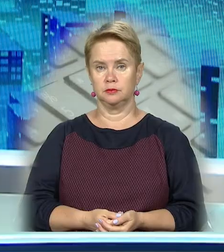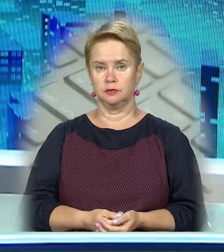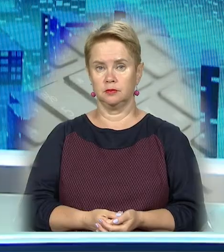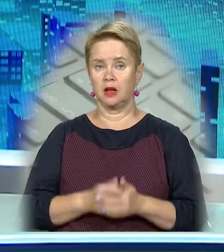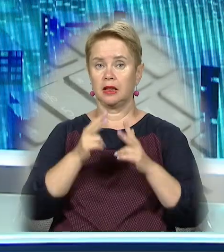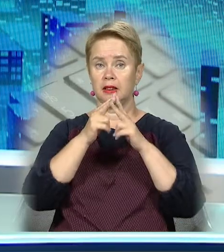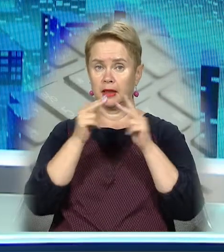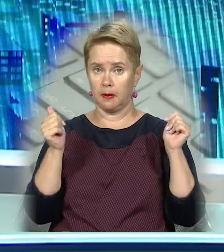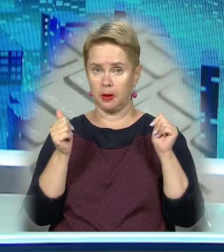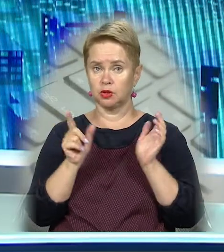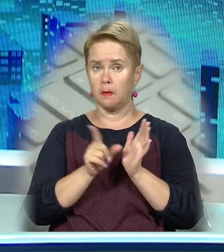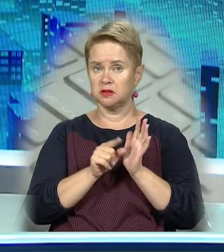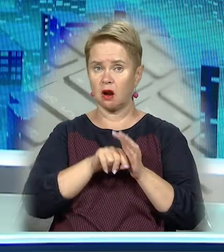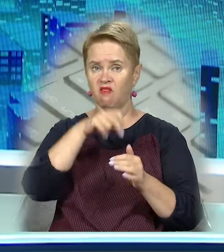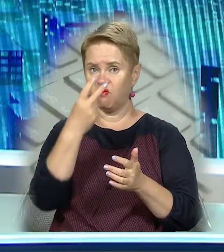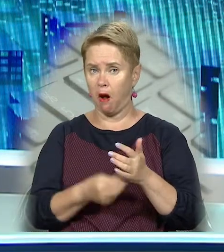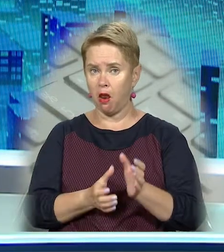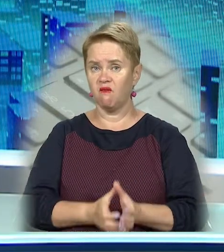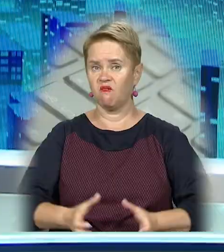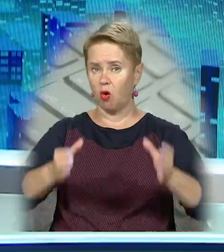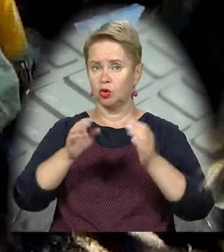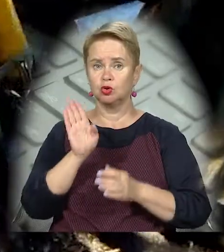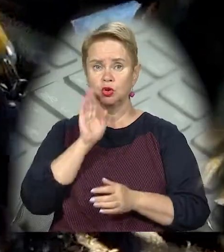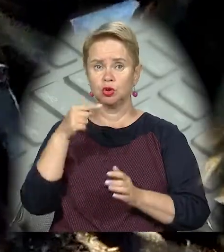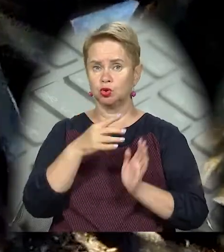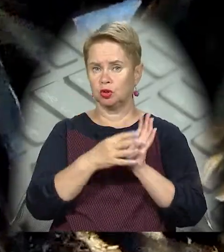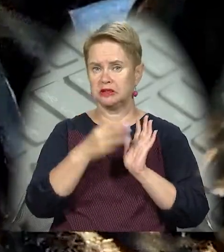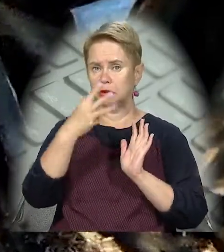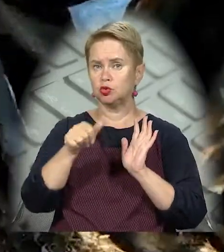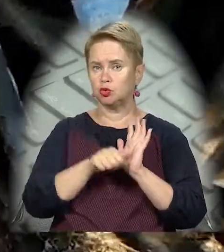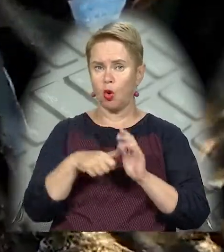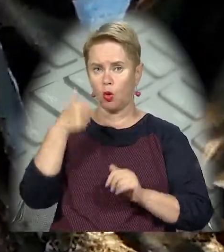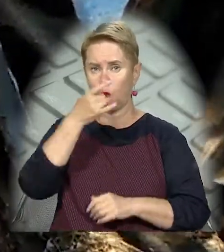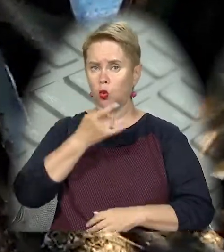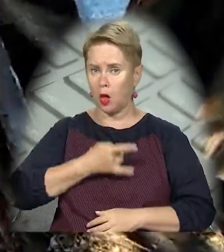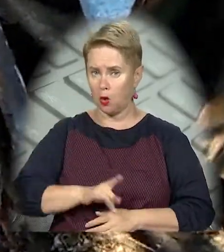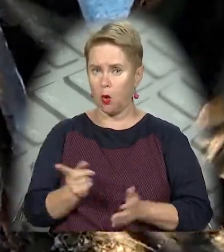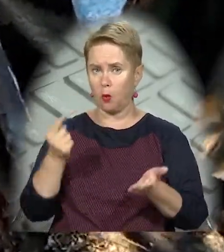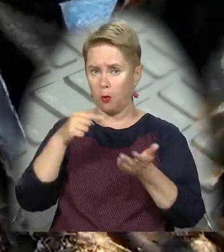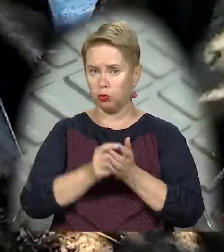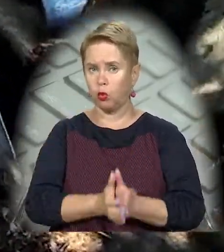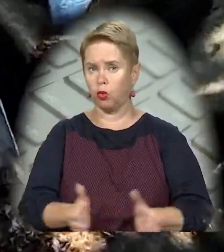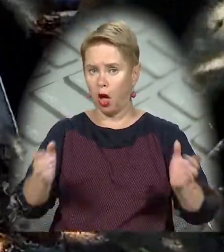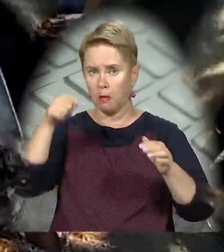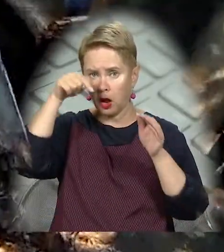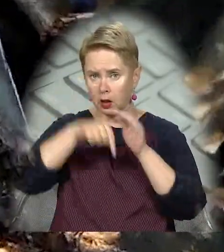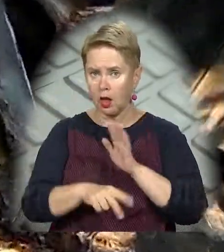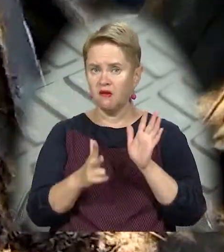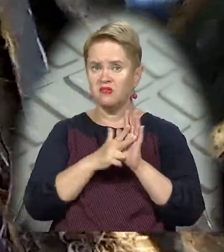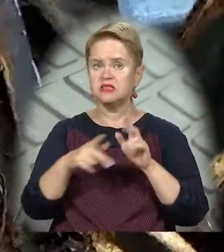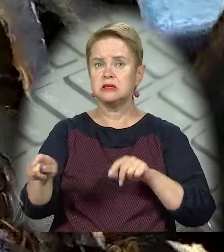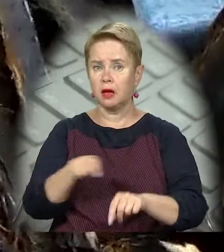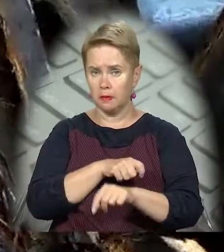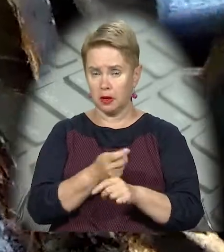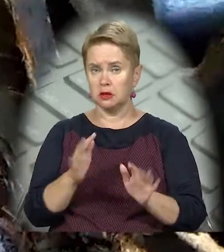На Дніпропетровщині пенсіонерка впала у колодязь. Жінка 1936 року народження потрапила у яму глибиною 8